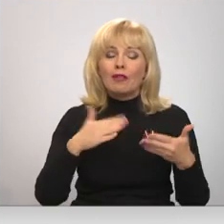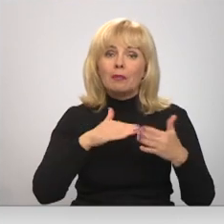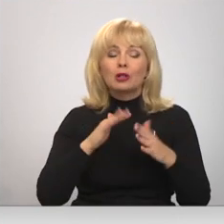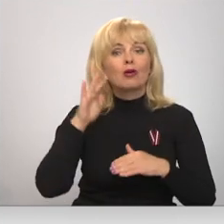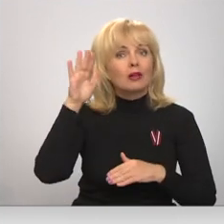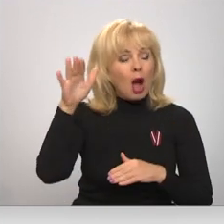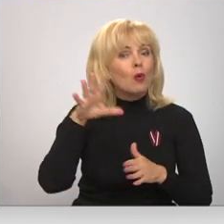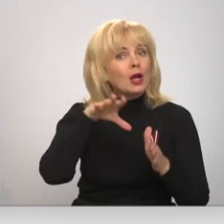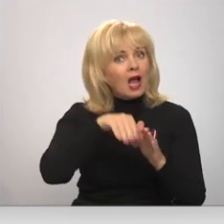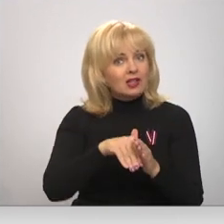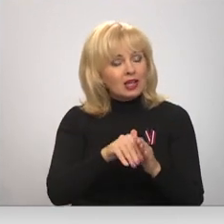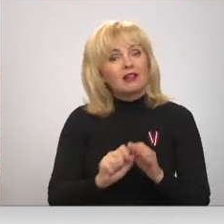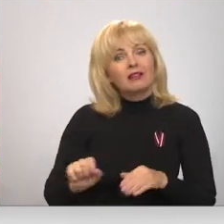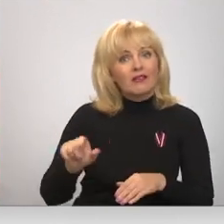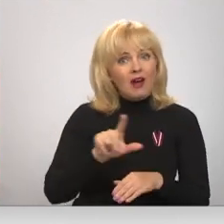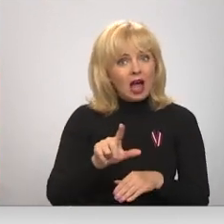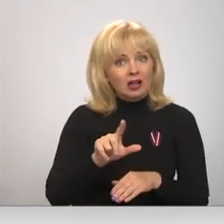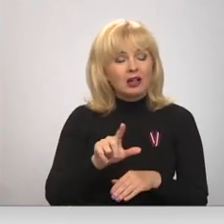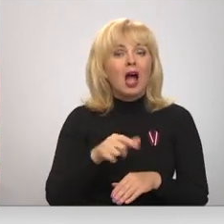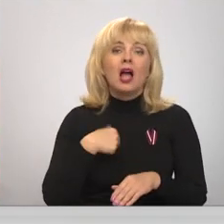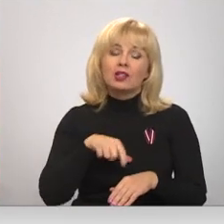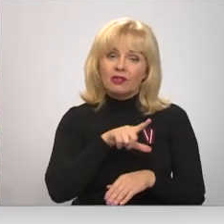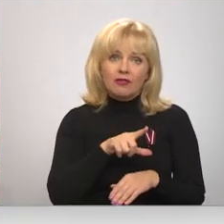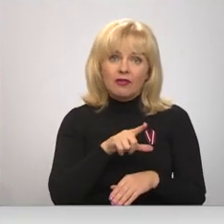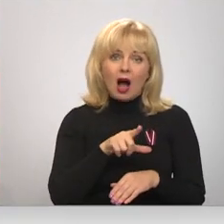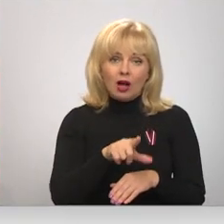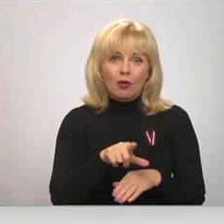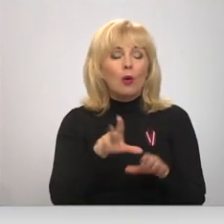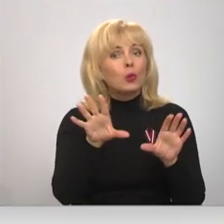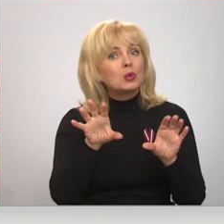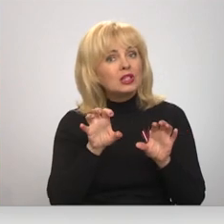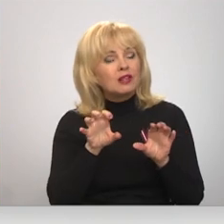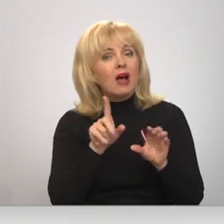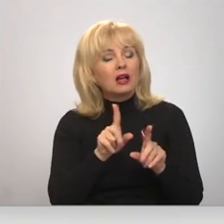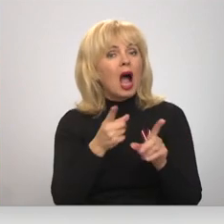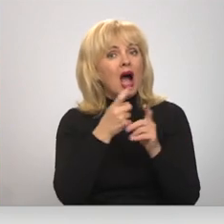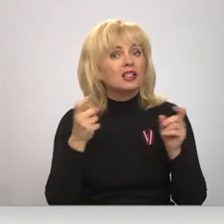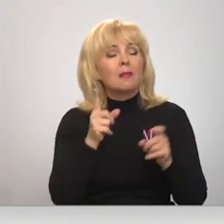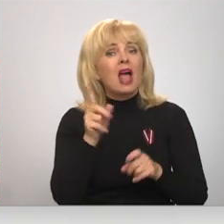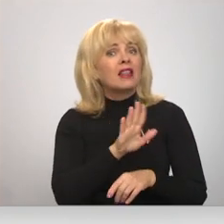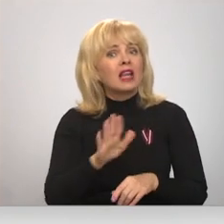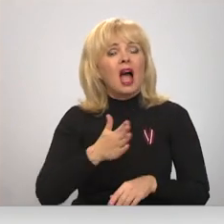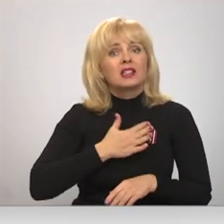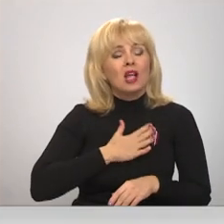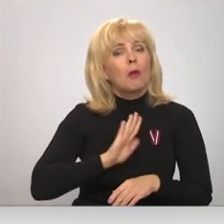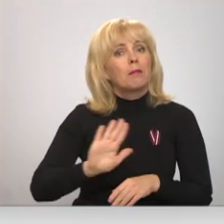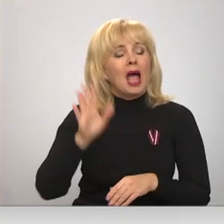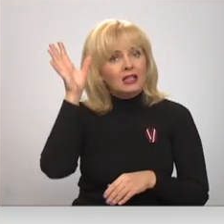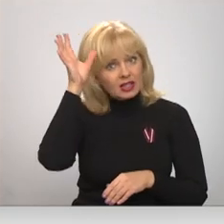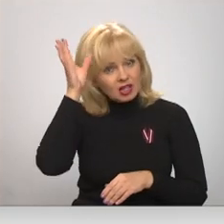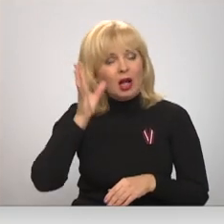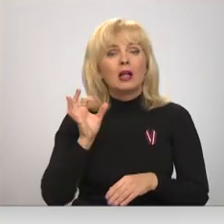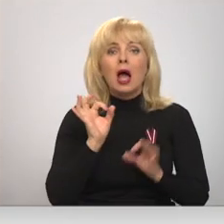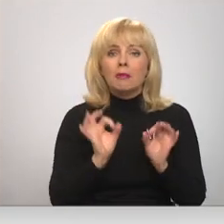nākotnē iesaistīt arvien vairāk. Es vairāk uztveru šo balvu kā atzinību nevis sev, bet zinātnē. Patiesībā mums